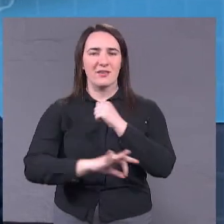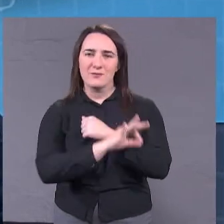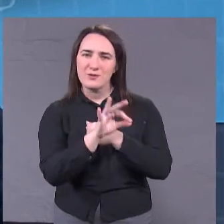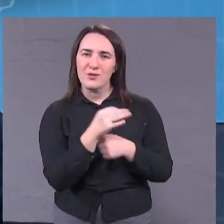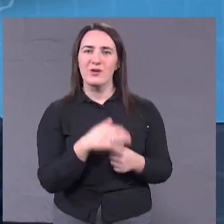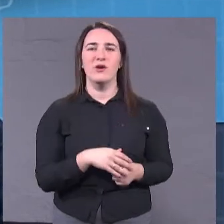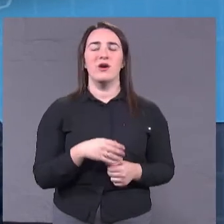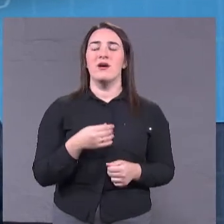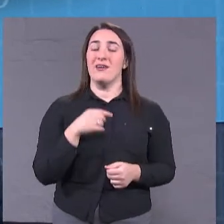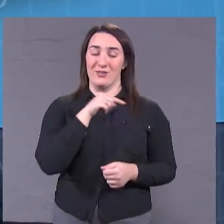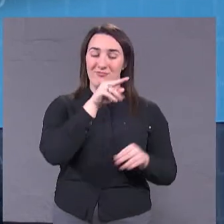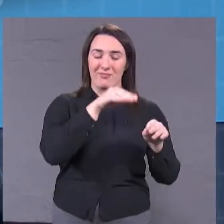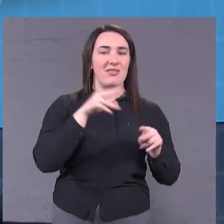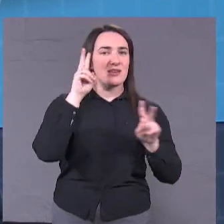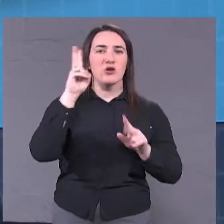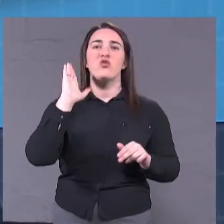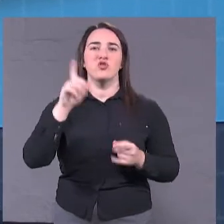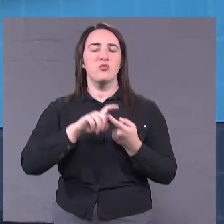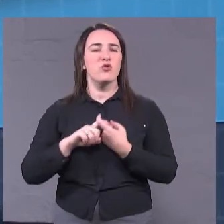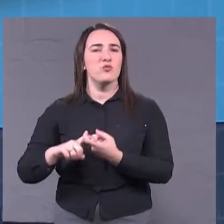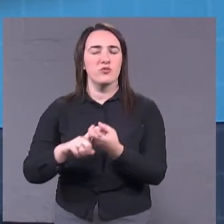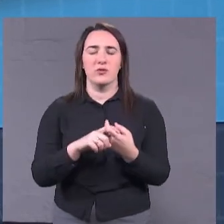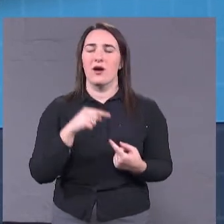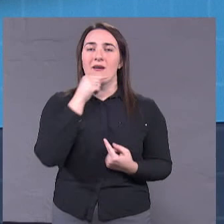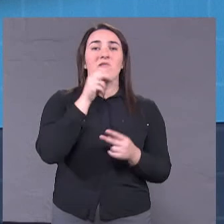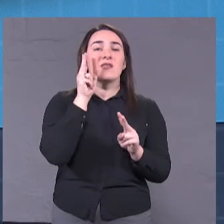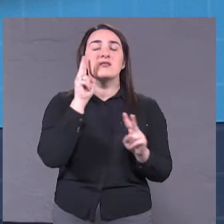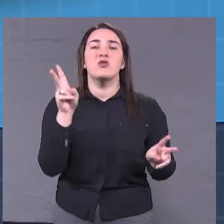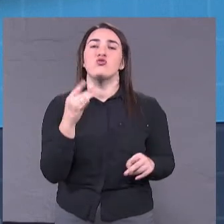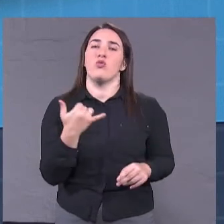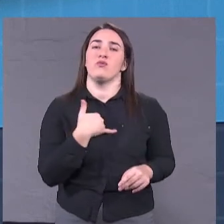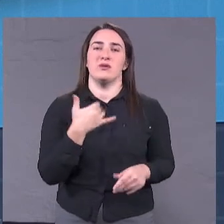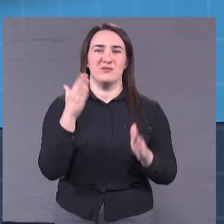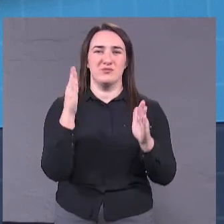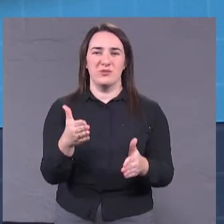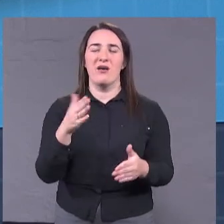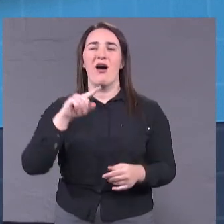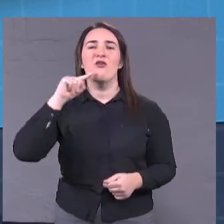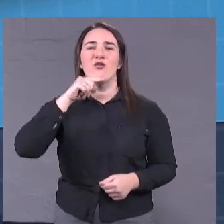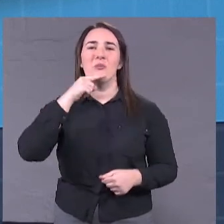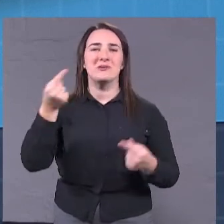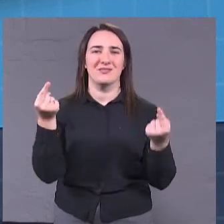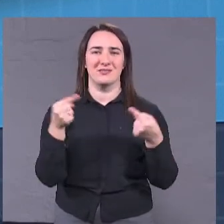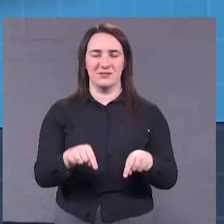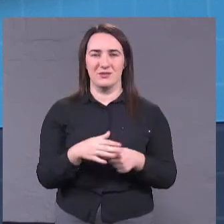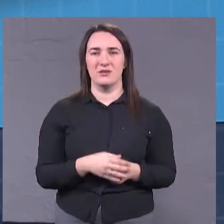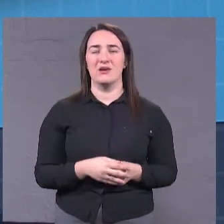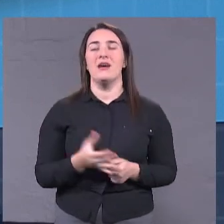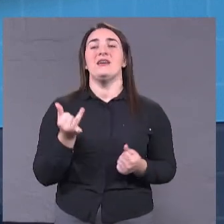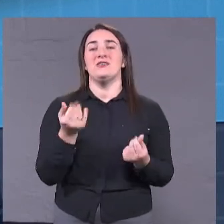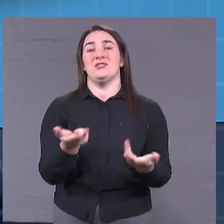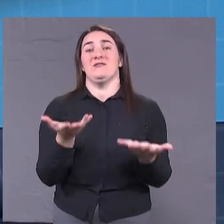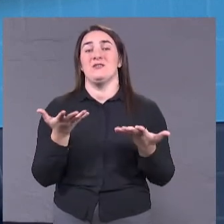нашій страні, що буде пандемія, не могли предположити, що нас ожидає економічний кризис. і, звісно, ця